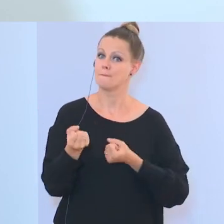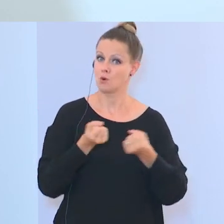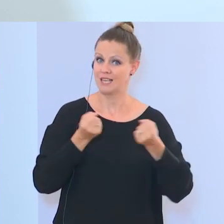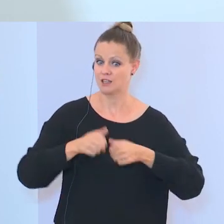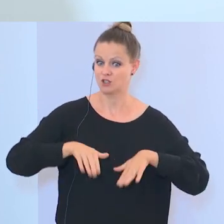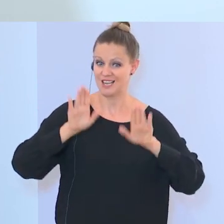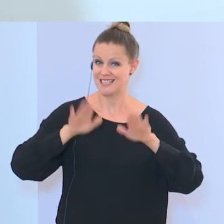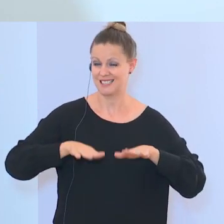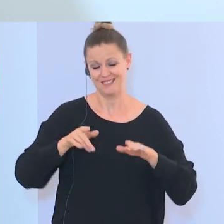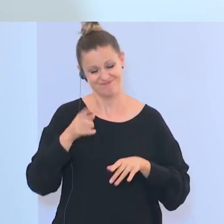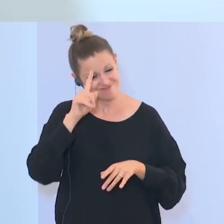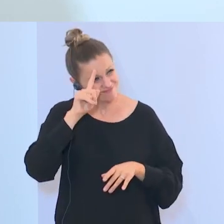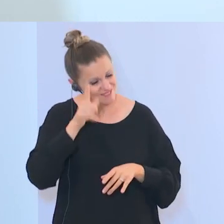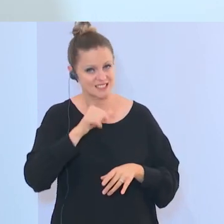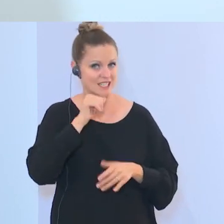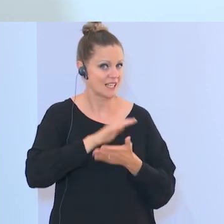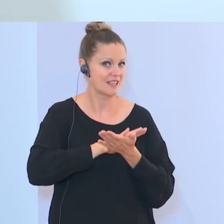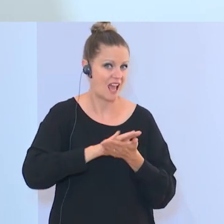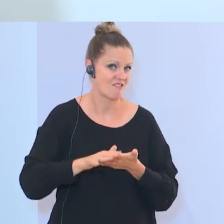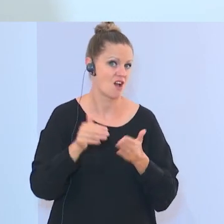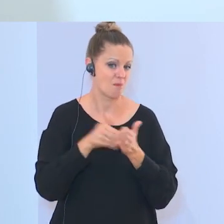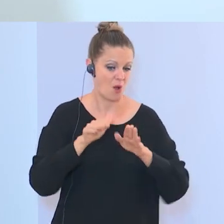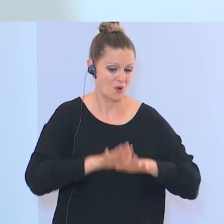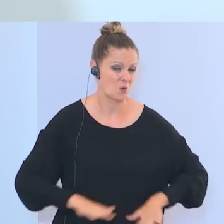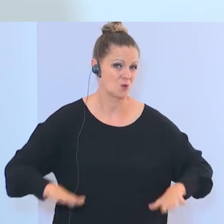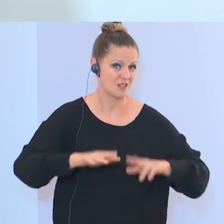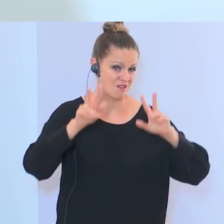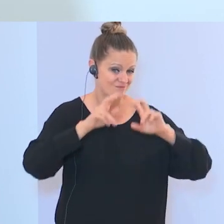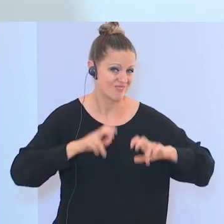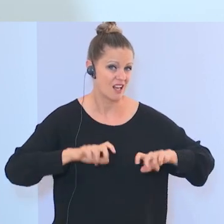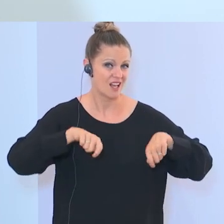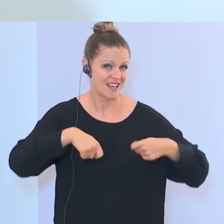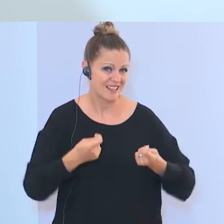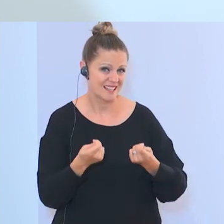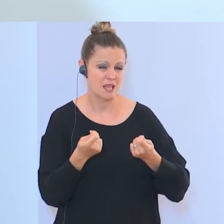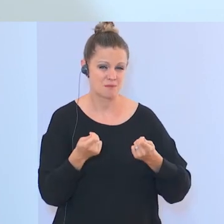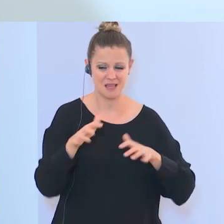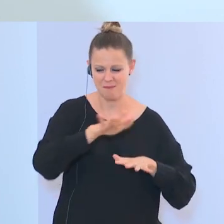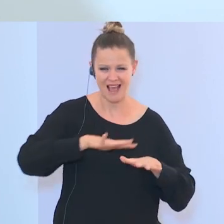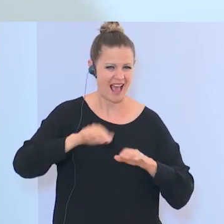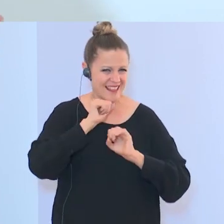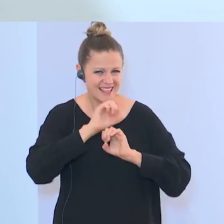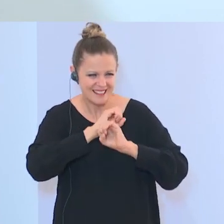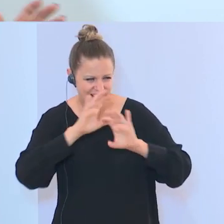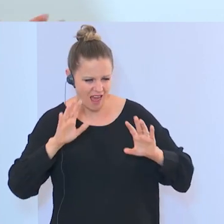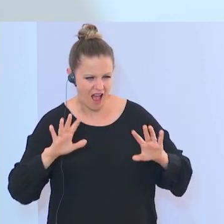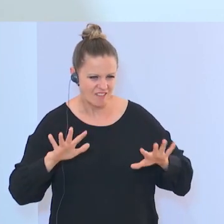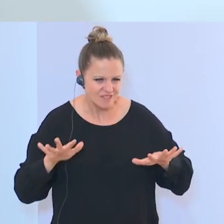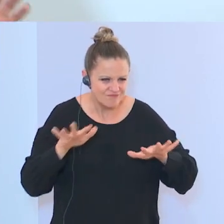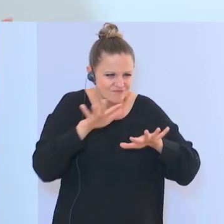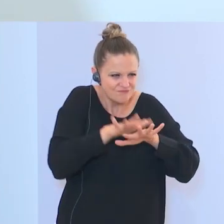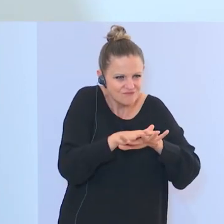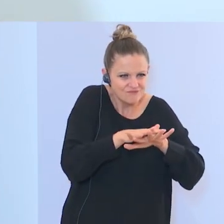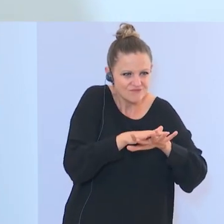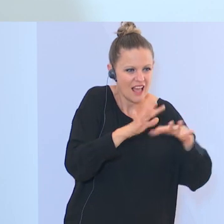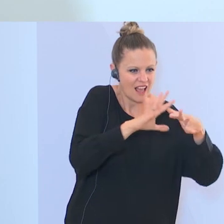Das ist nicht so leicht, da braucht man Grundlagenforschung, da gibt es ja Graubereiche zur Religion, da gibt es auch Graubereiche zu anderen